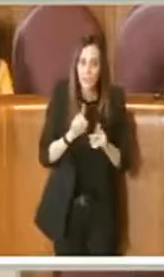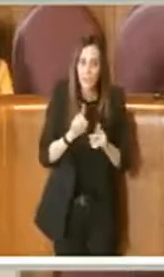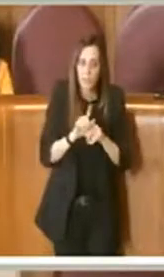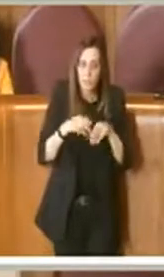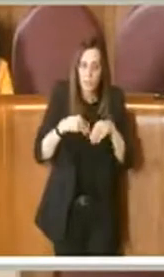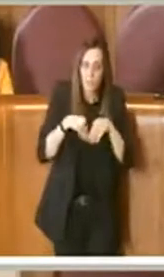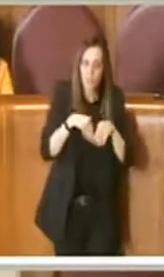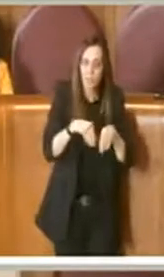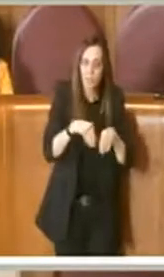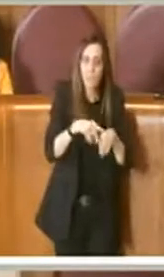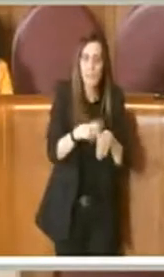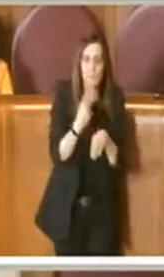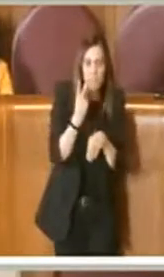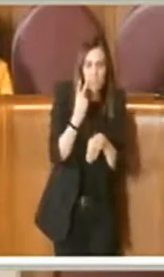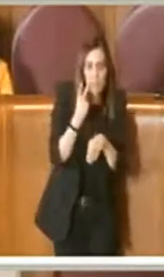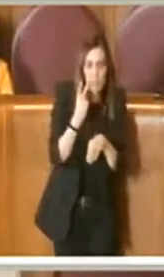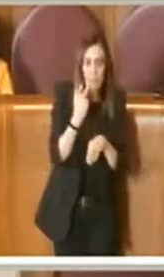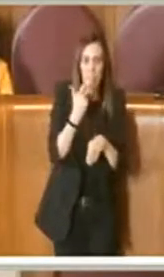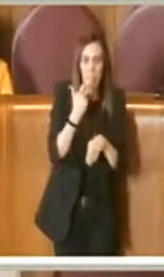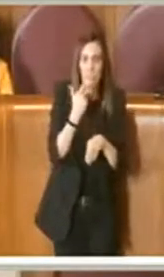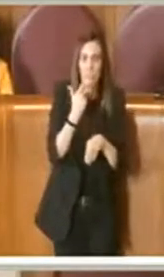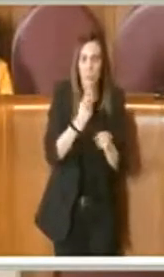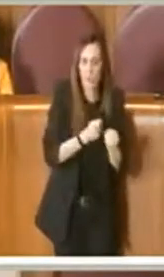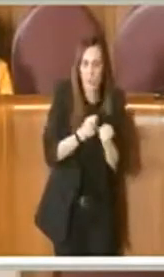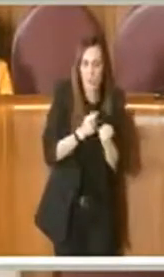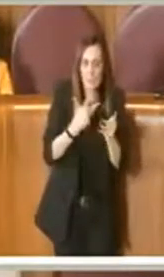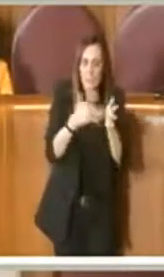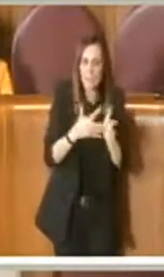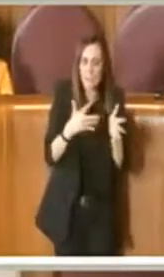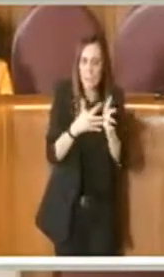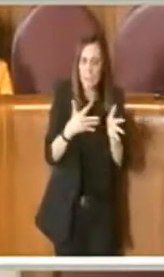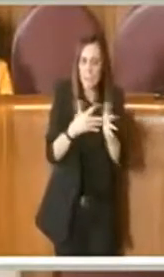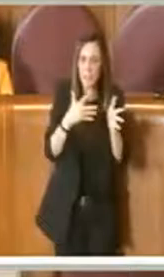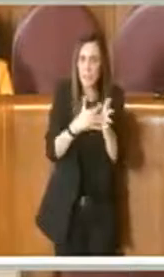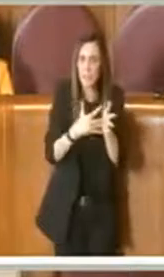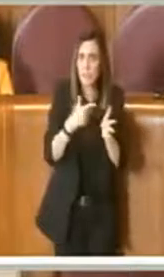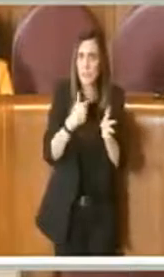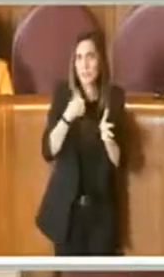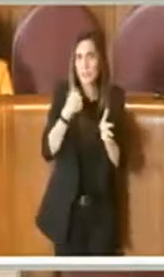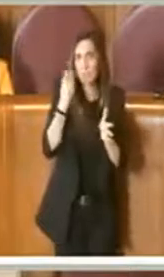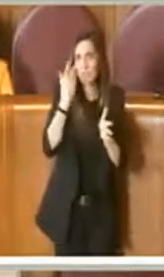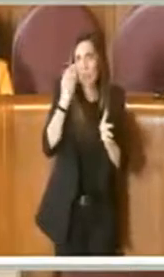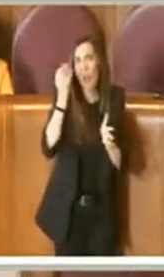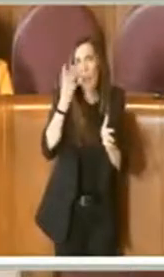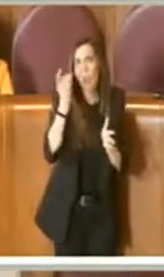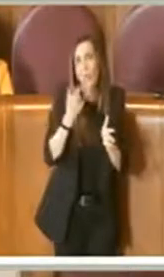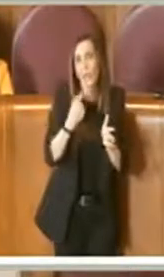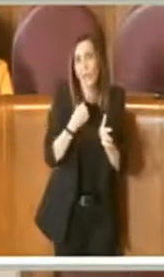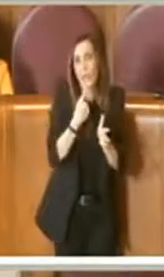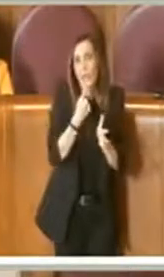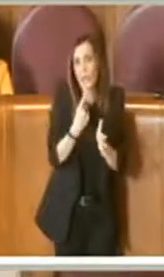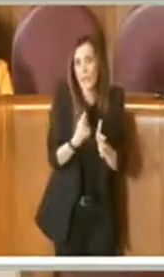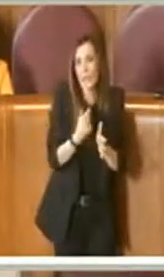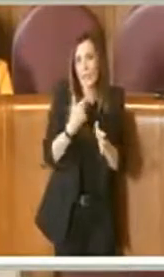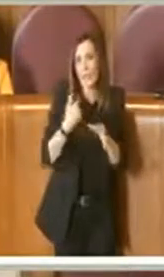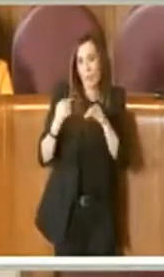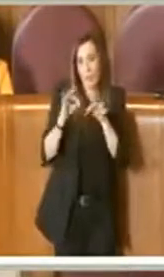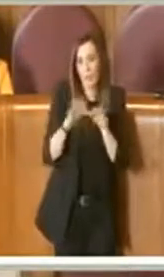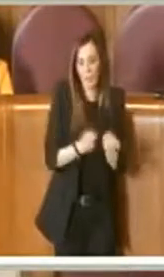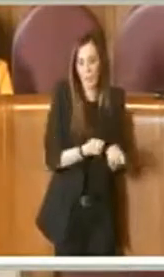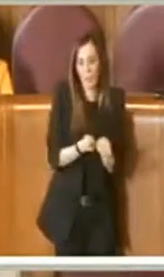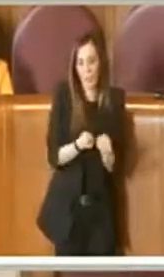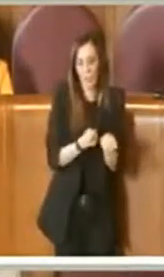molto difficile. Qualche volta mi viene da dire che siamo arrivati alla gestione di ATAC